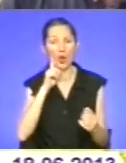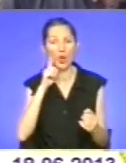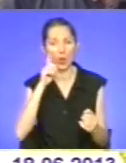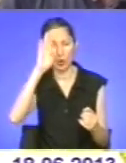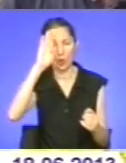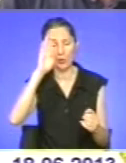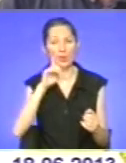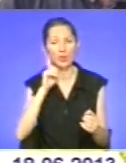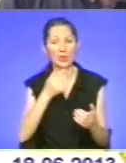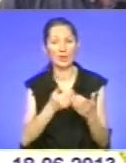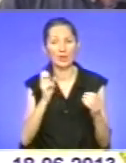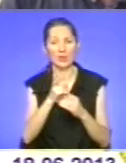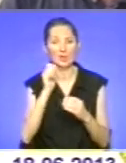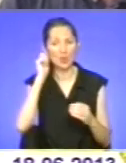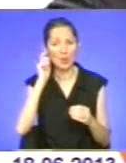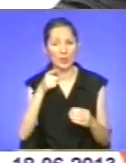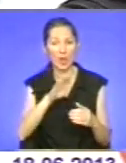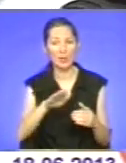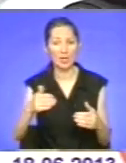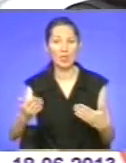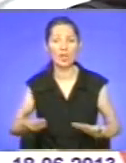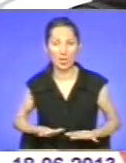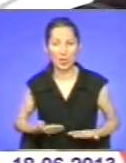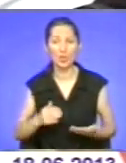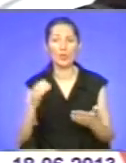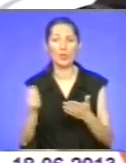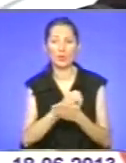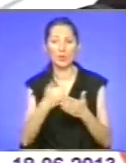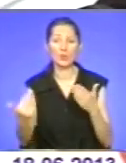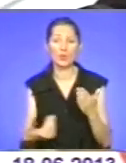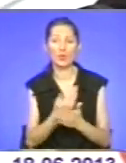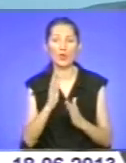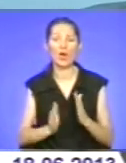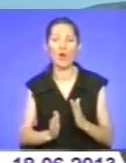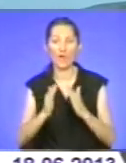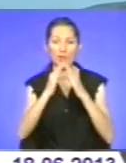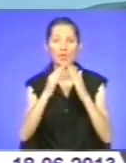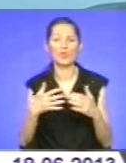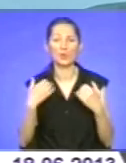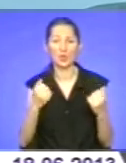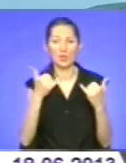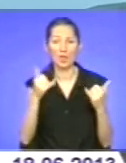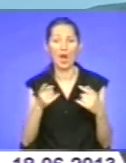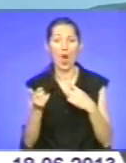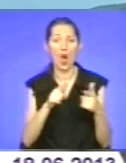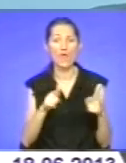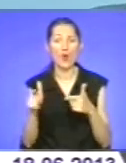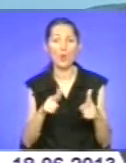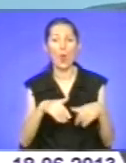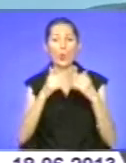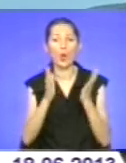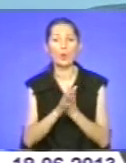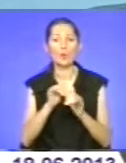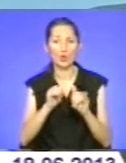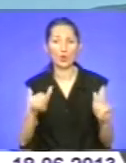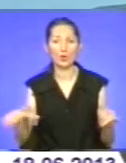проживатимуть, і досягатимуть нових вершин у спорті. Ми говоримо зараз про комплексний розвиток цієї